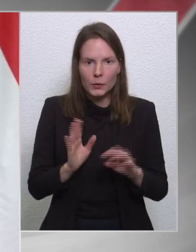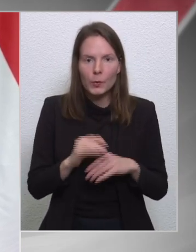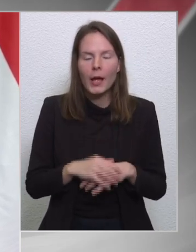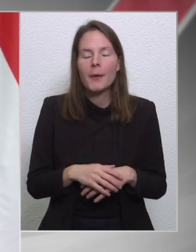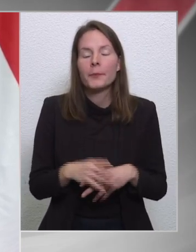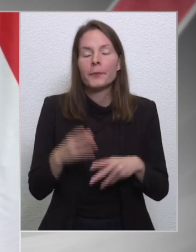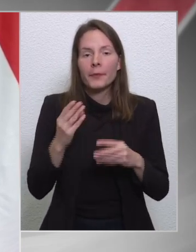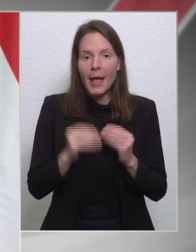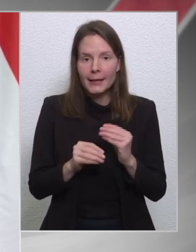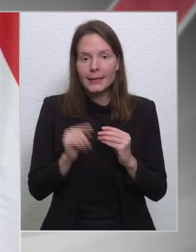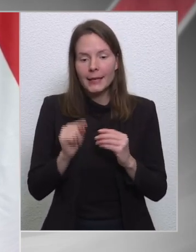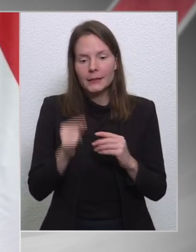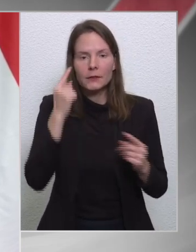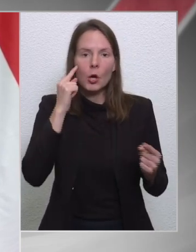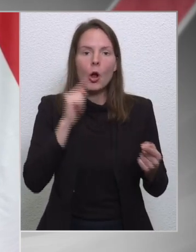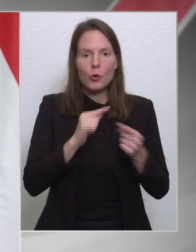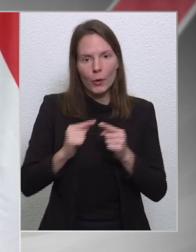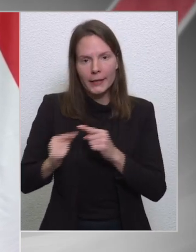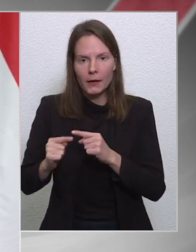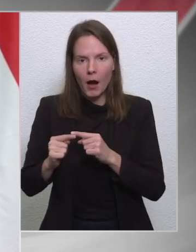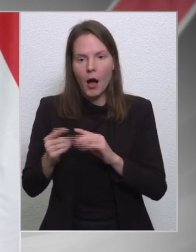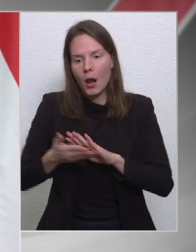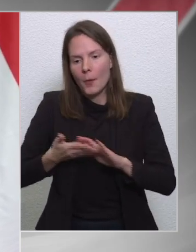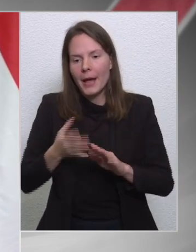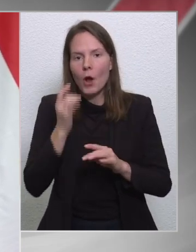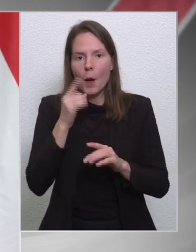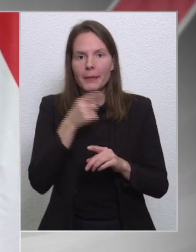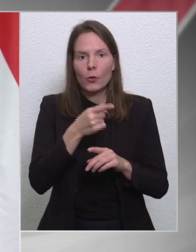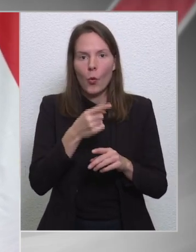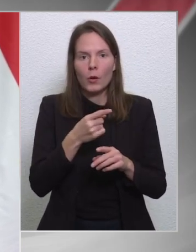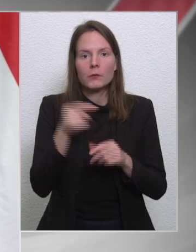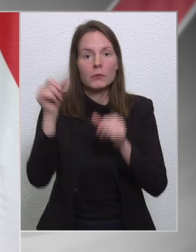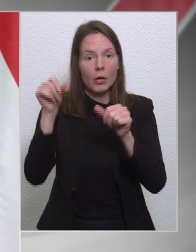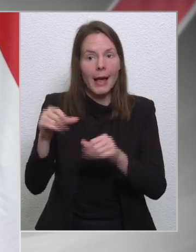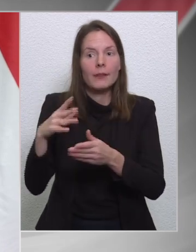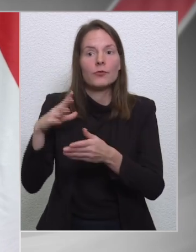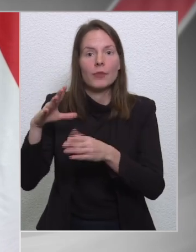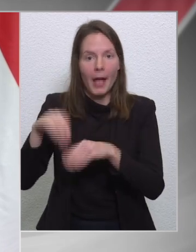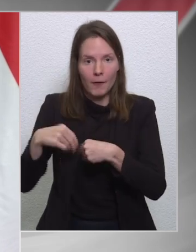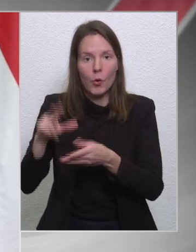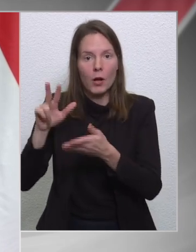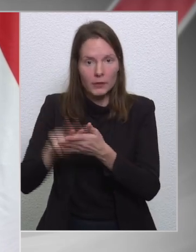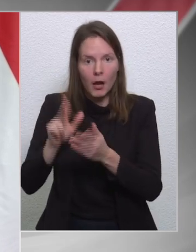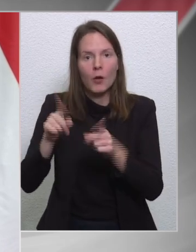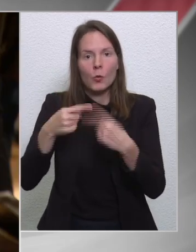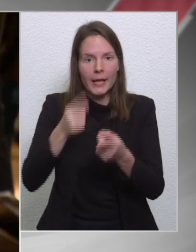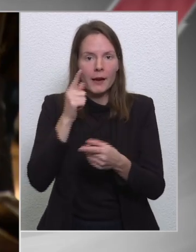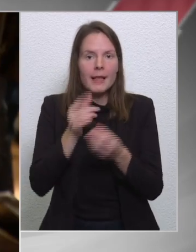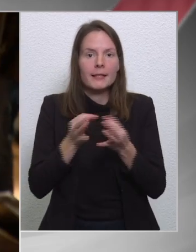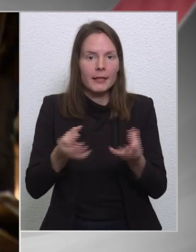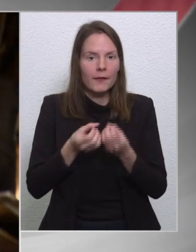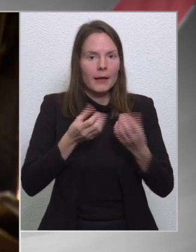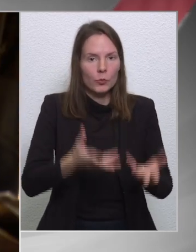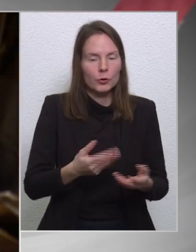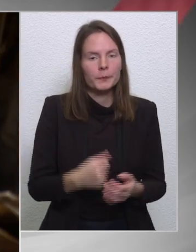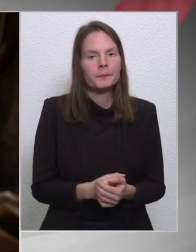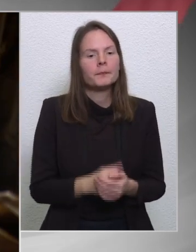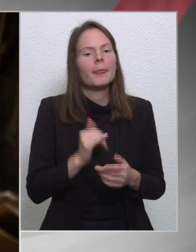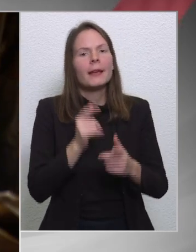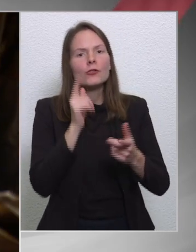Ezért ennek a logikája alapján abban a pillanatban nyilvános lesz, amit a tanács elfogadja a nemzeti tervet. És a hitelkomponens?